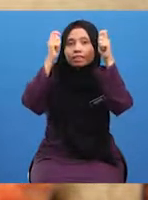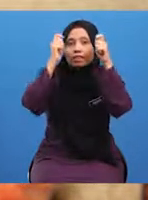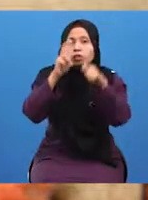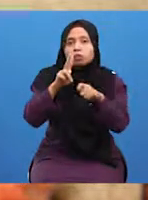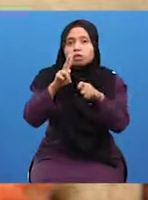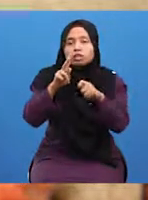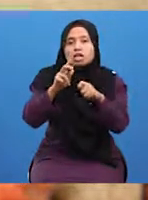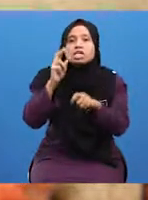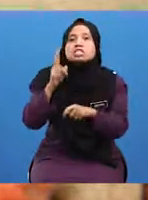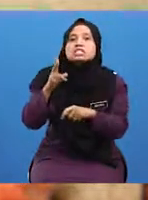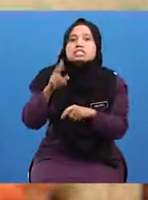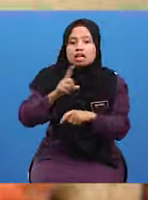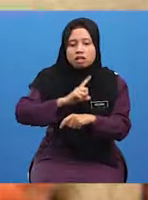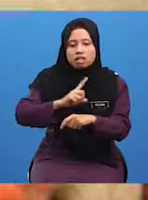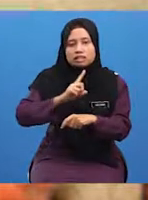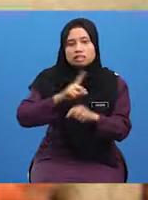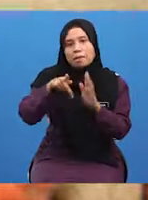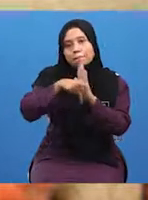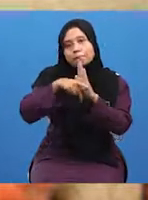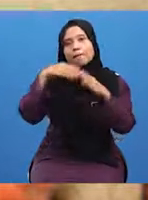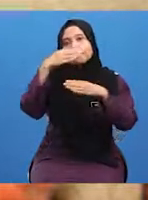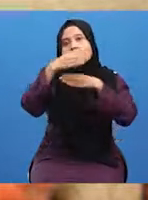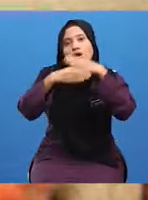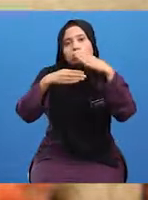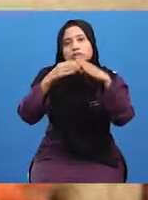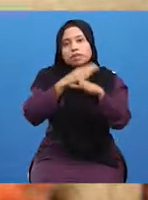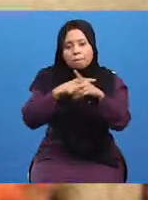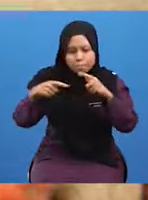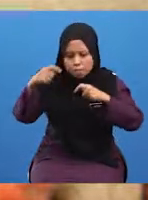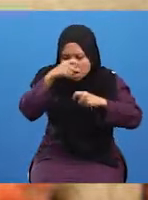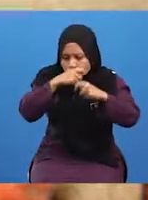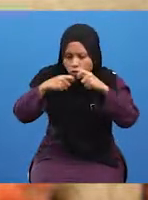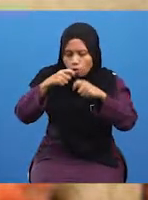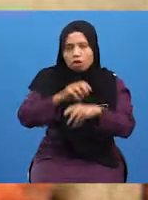Sejarah Islam, Pembangunan dan Penerokaan.